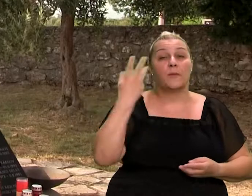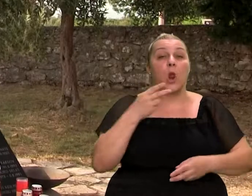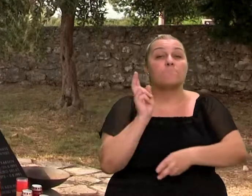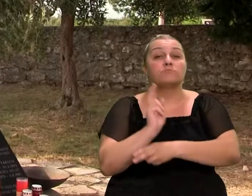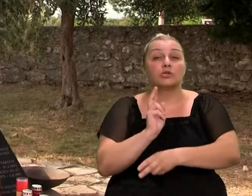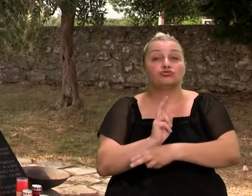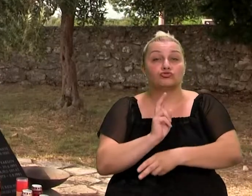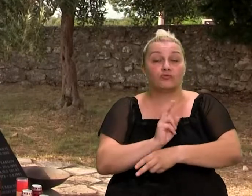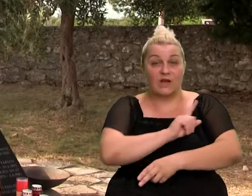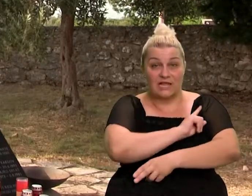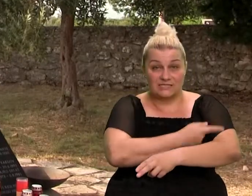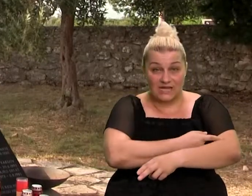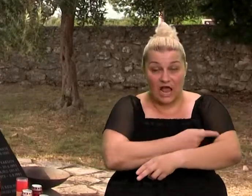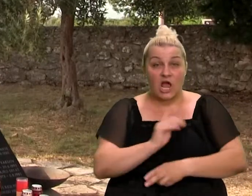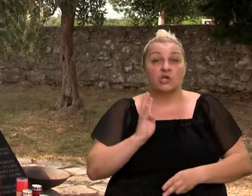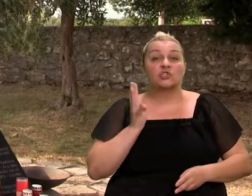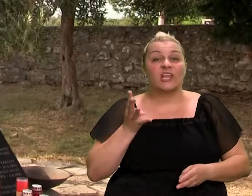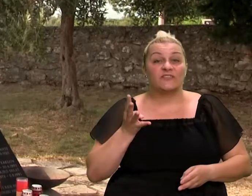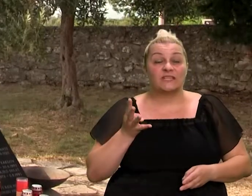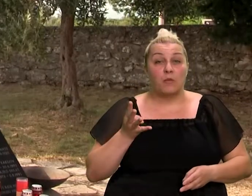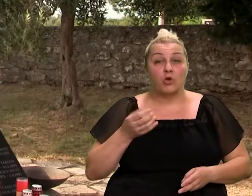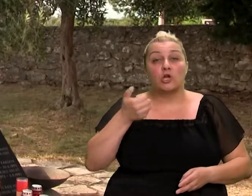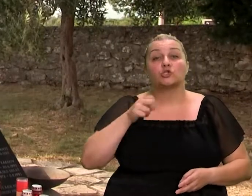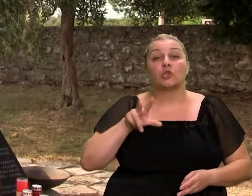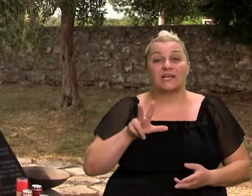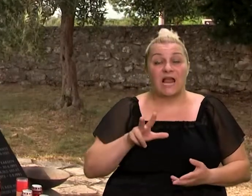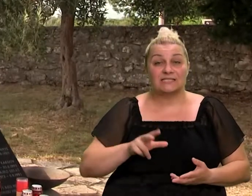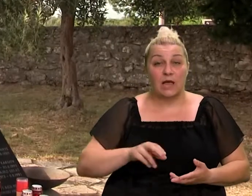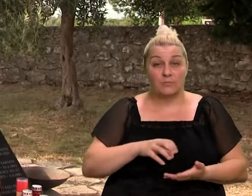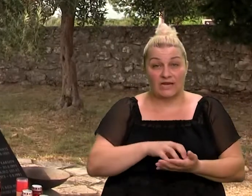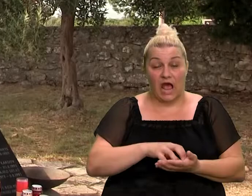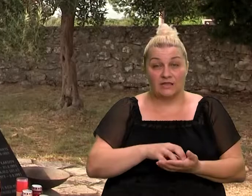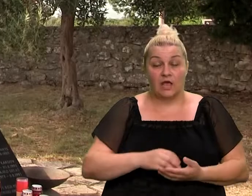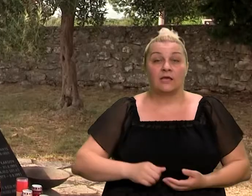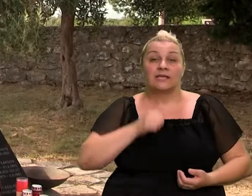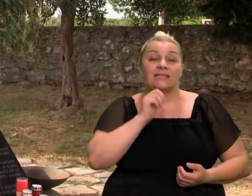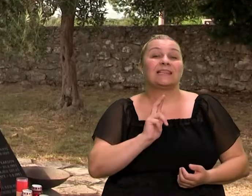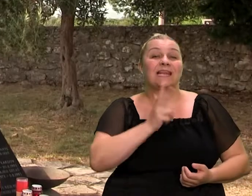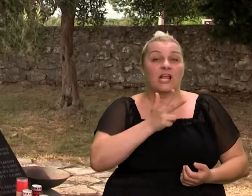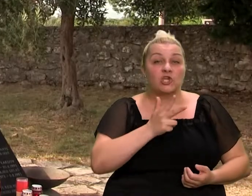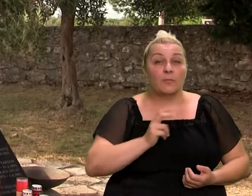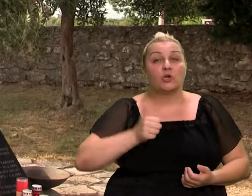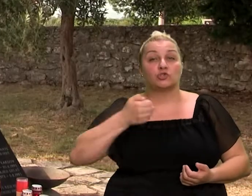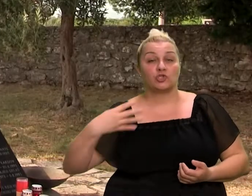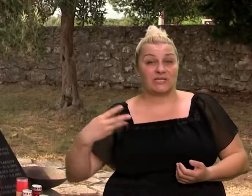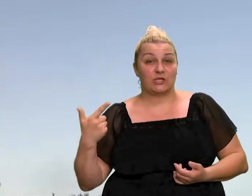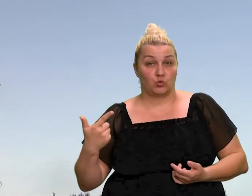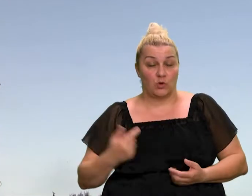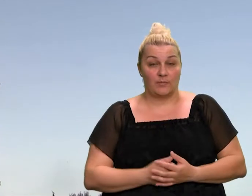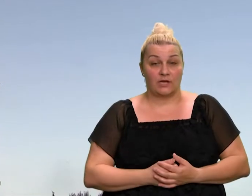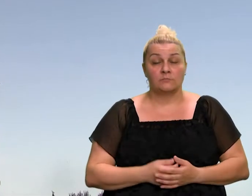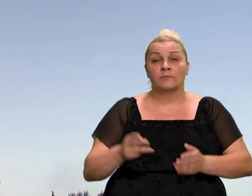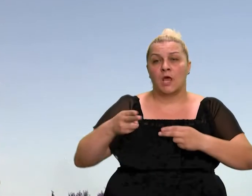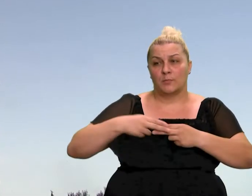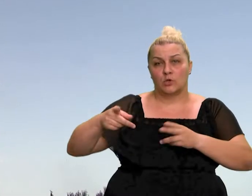pričugne snage četvrte bojne 113. brigade i treće bojne 142. brigade. U